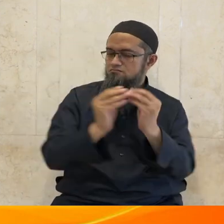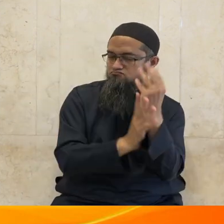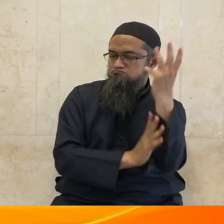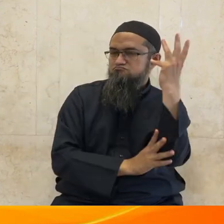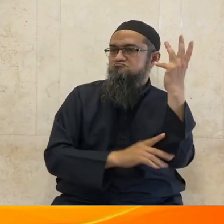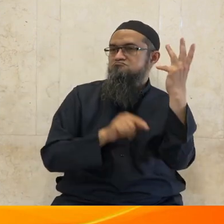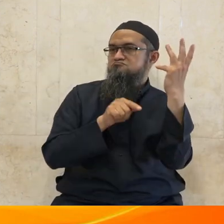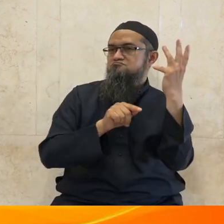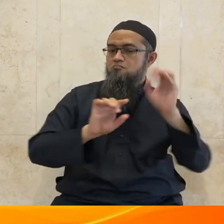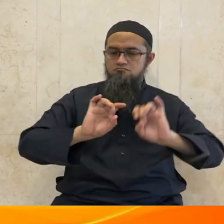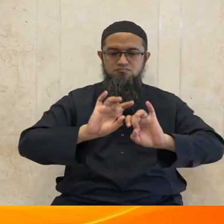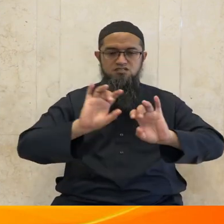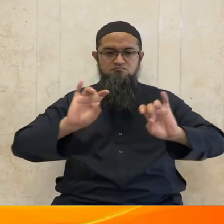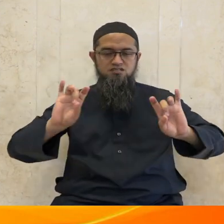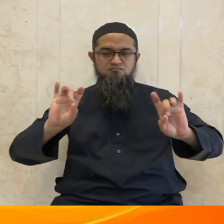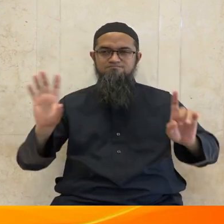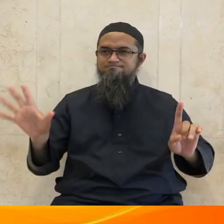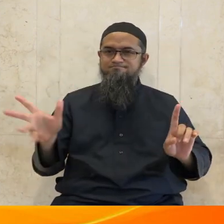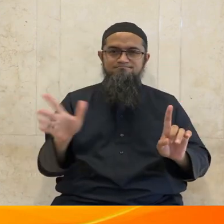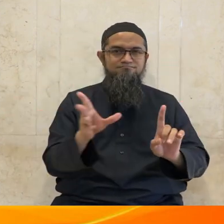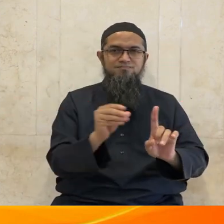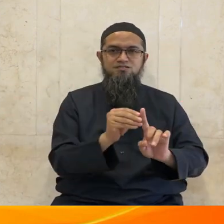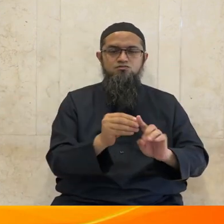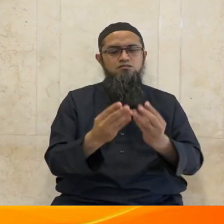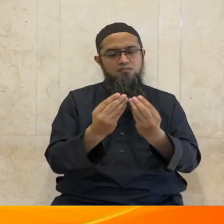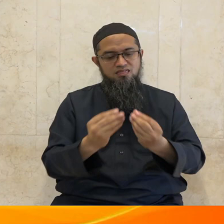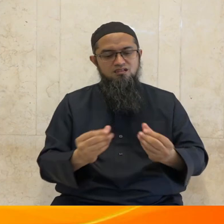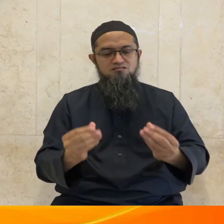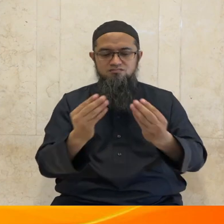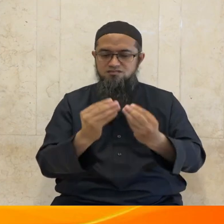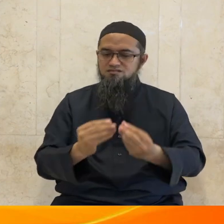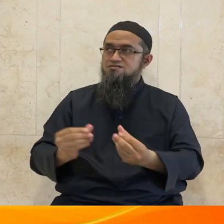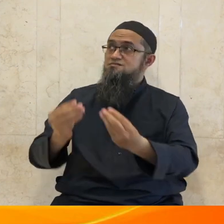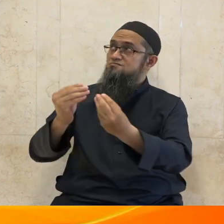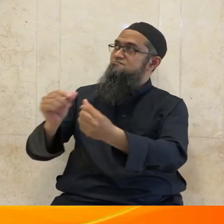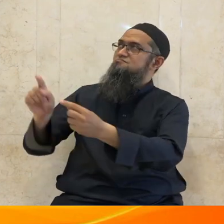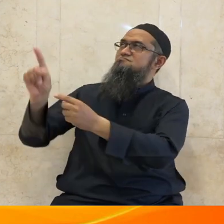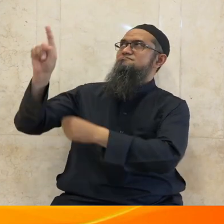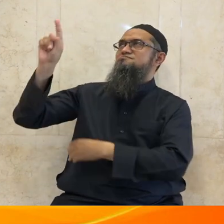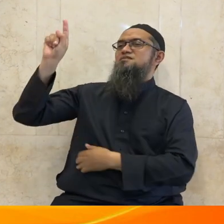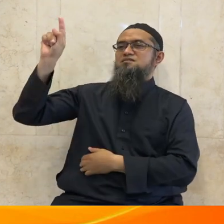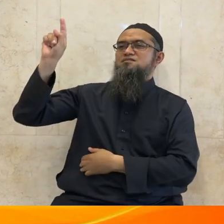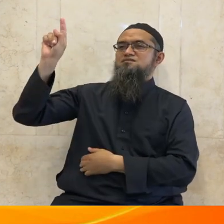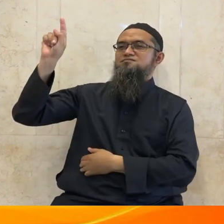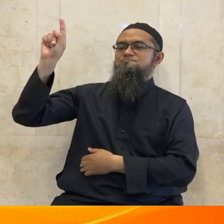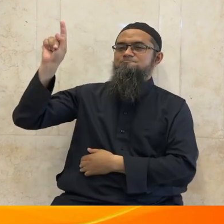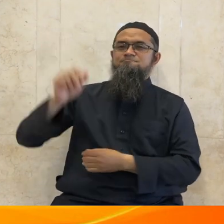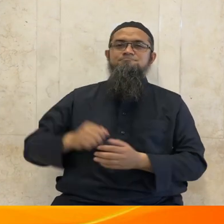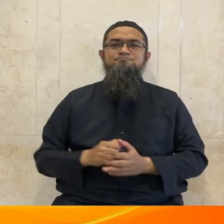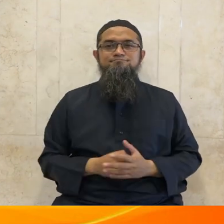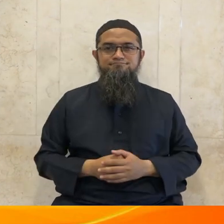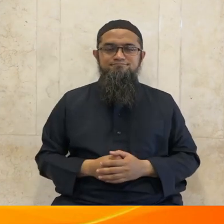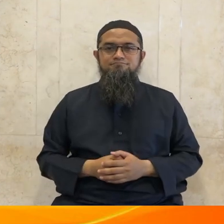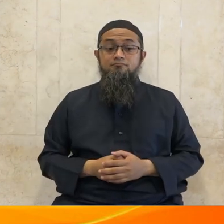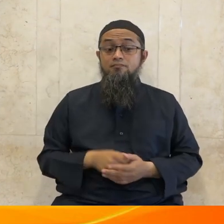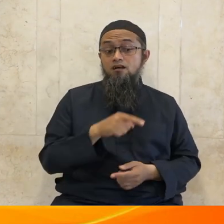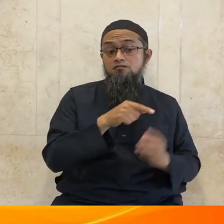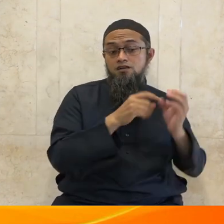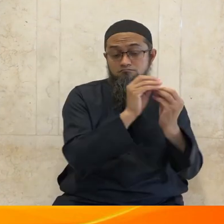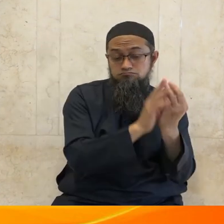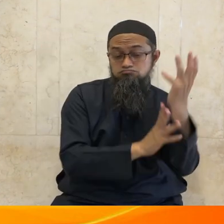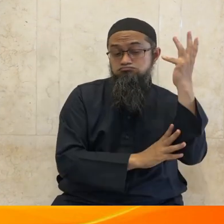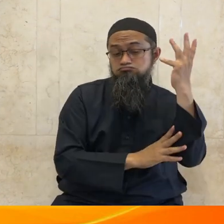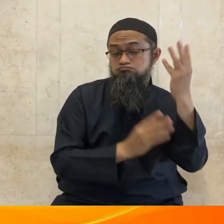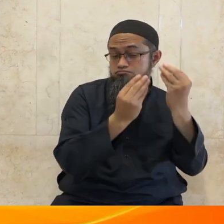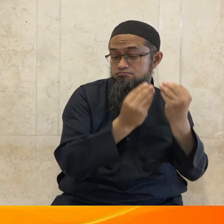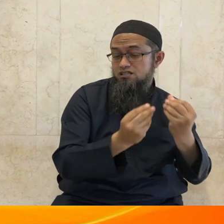dan di bumi itu hakikatnya makhluk hidup yang bertasbih memuliakan Allah sang penciptanya oleh karena itu